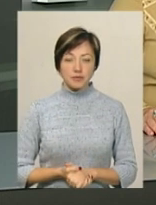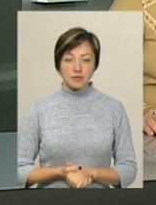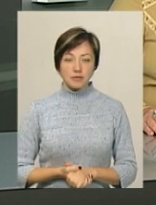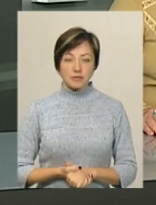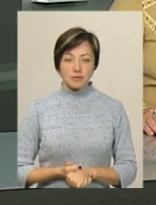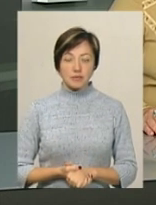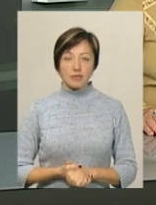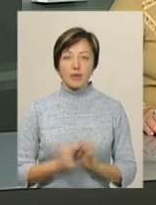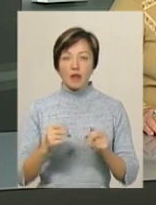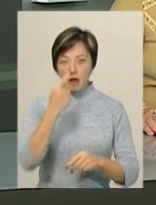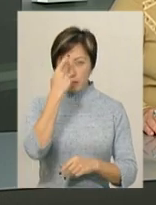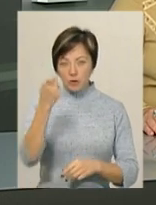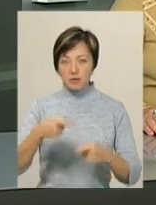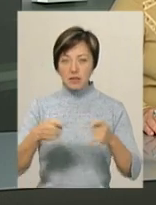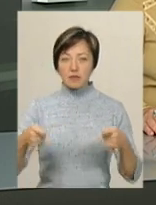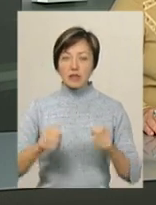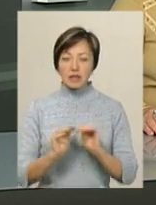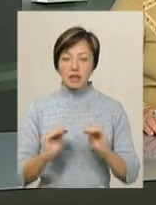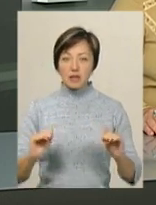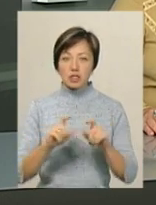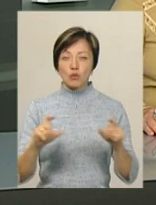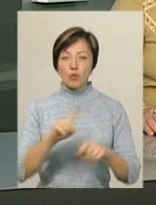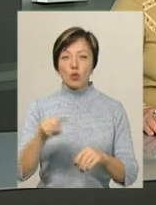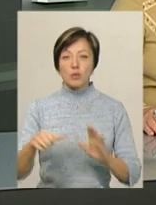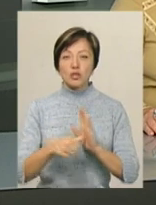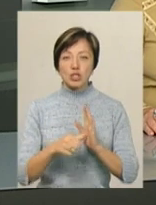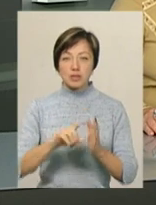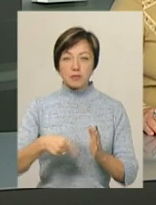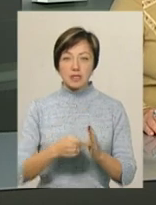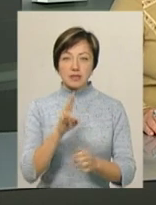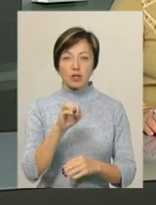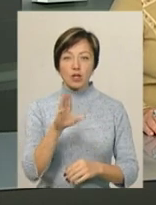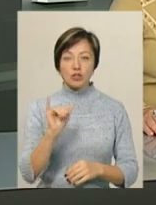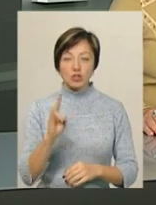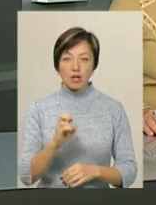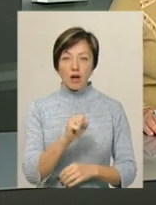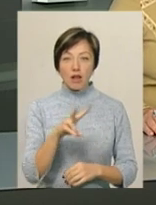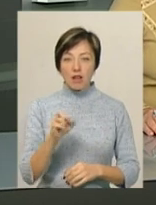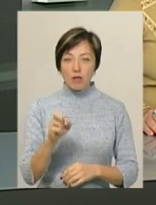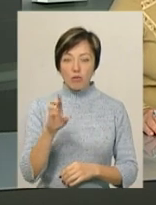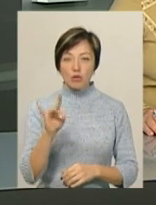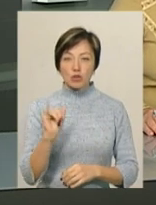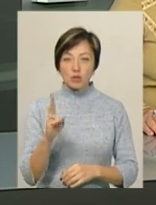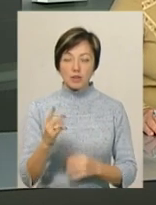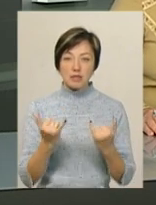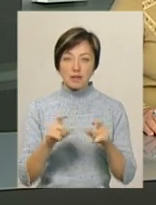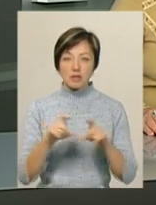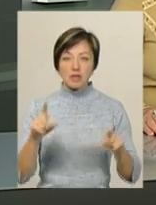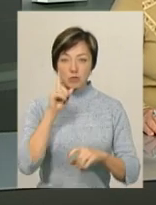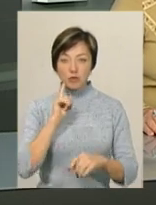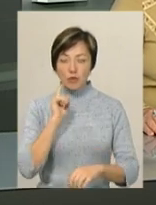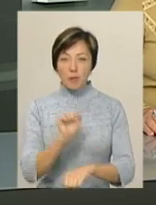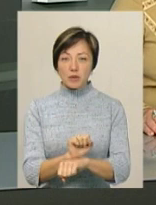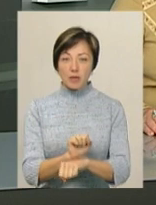Як повідомила завідувачка дитячим садком номер 6 міста Нетішина Алла Борисюк, наразі в дошкільному закладі тимчасово